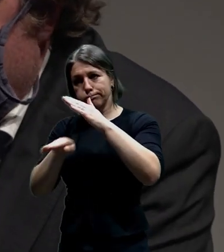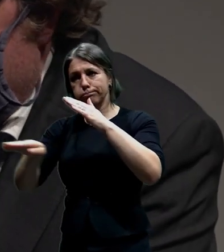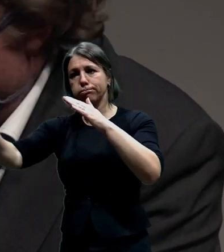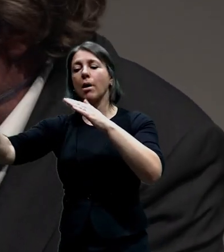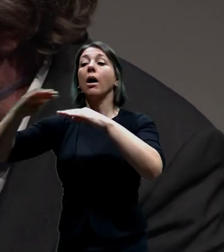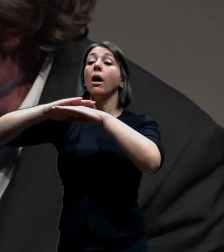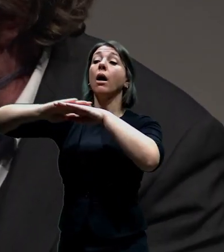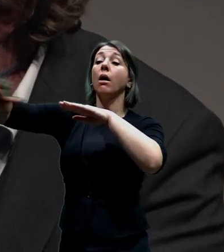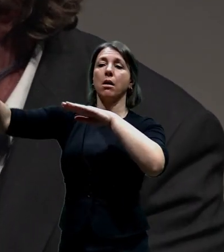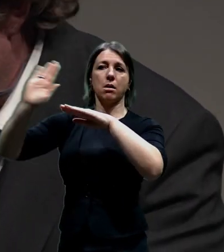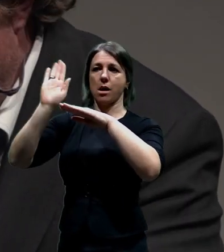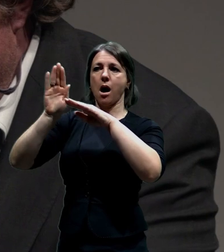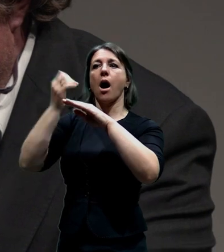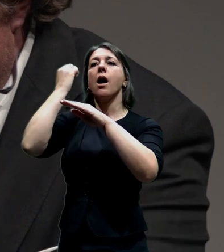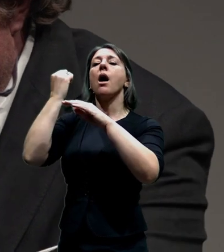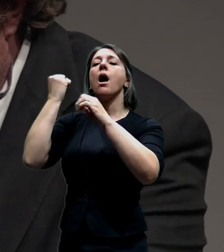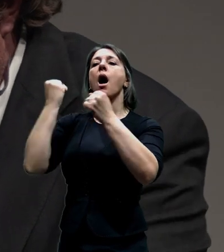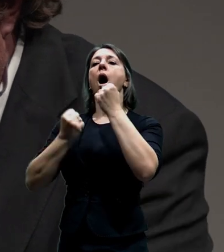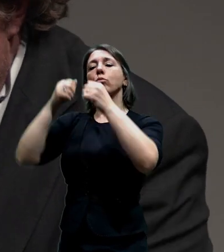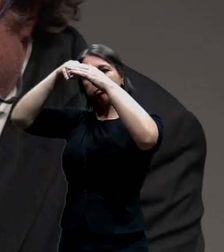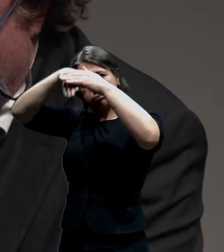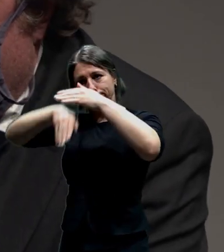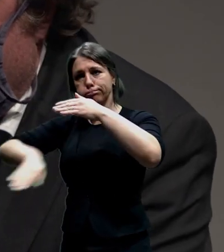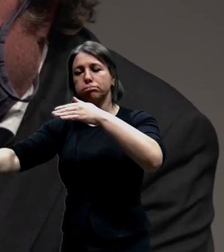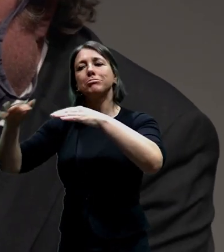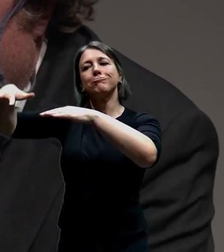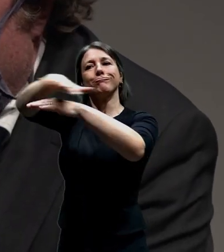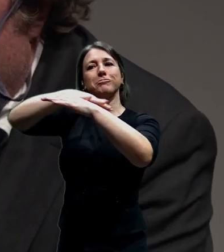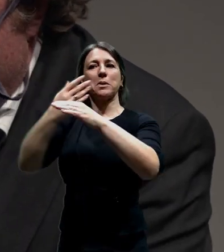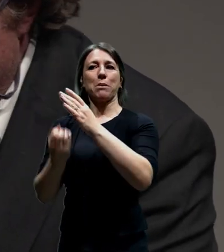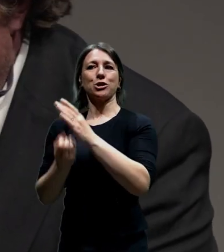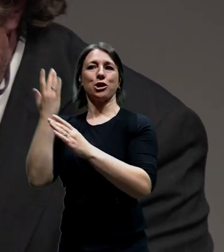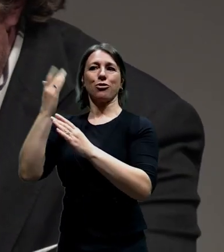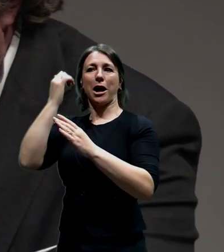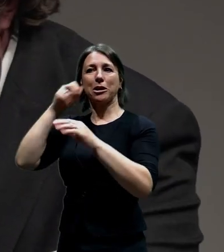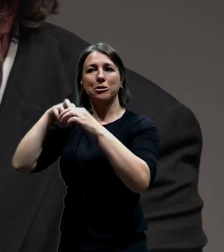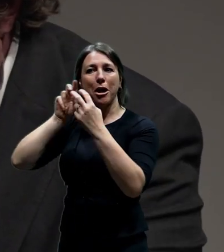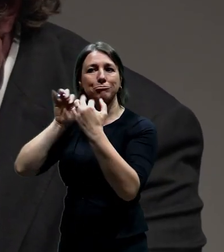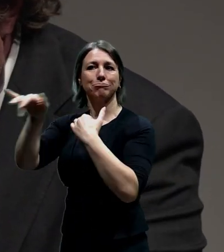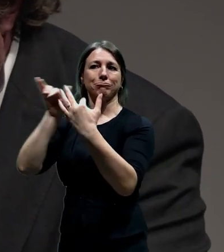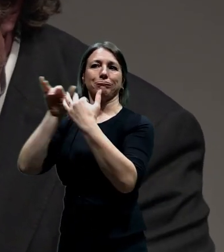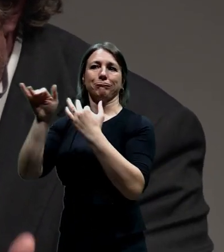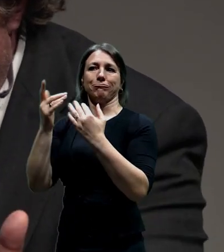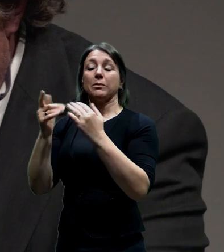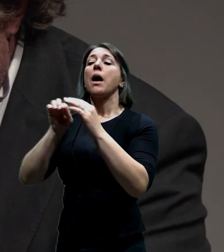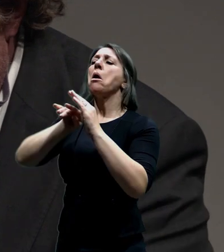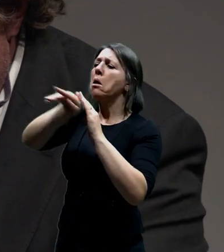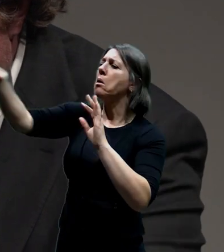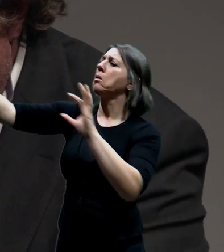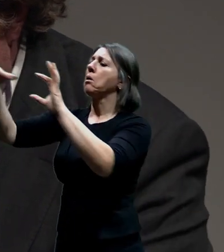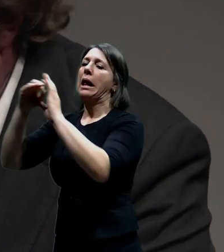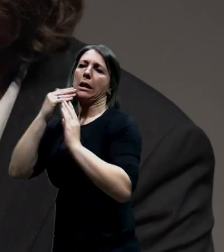Povltavskou vlastně lidem o přírodě a počítá s libeňskou spojkou a